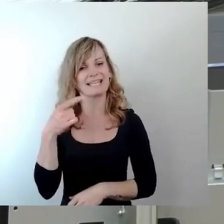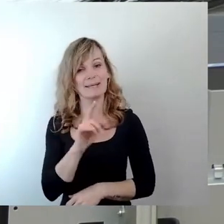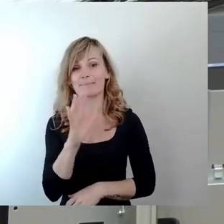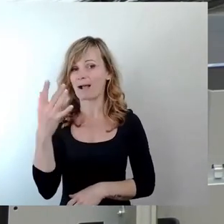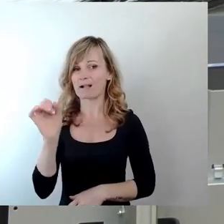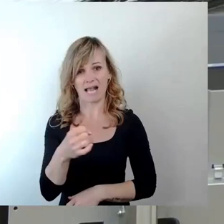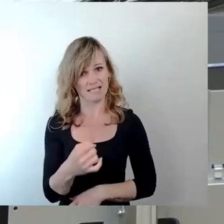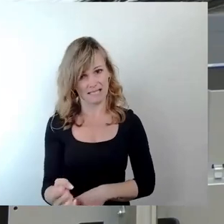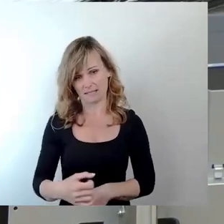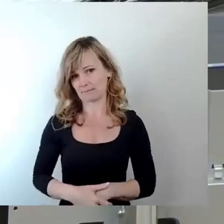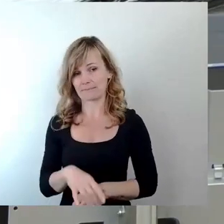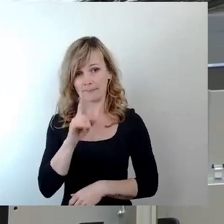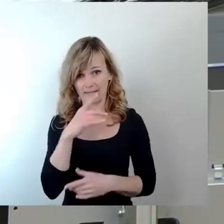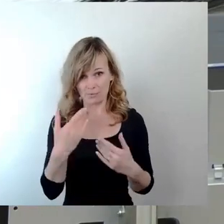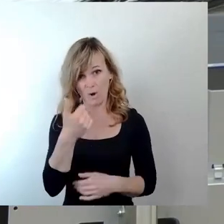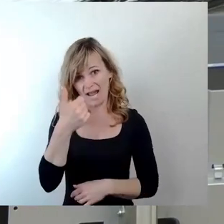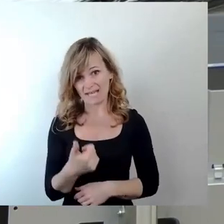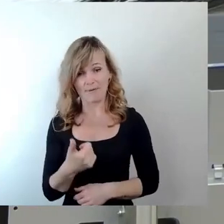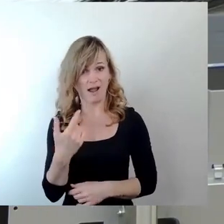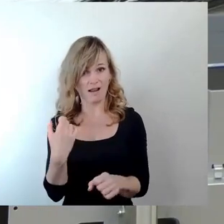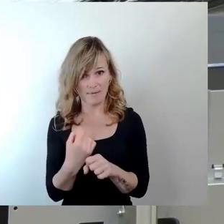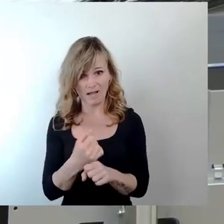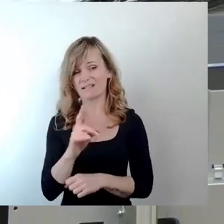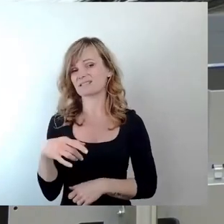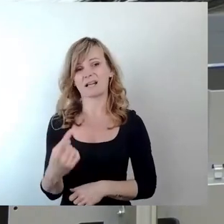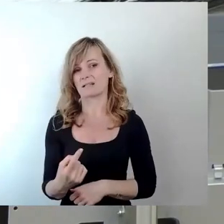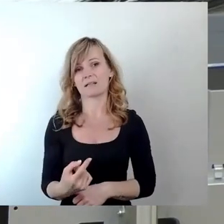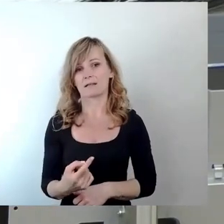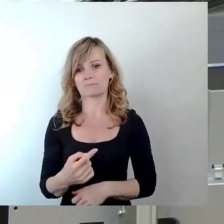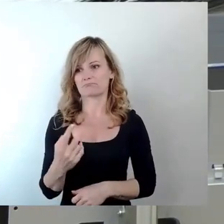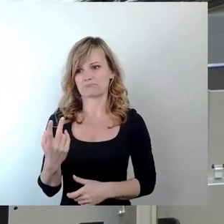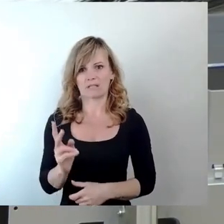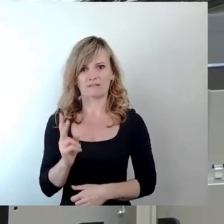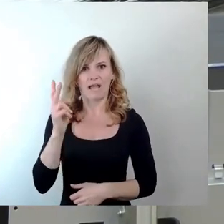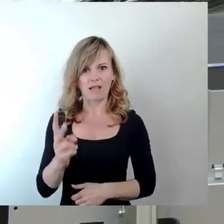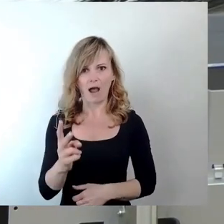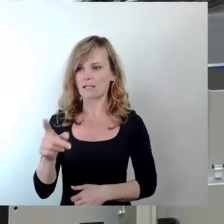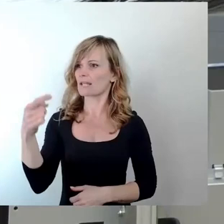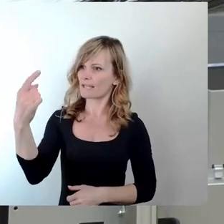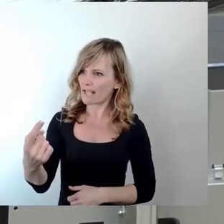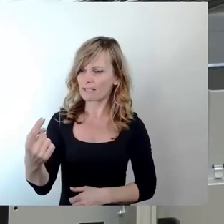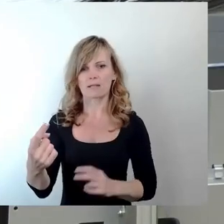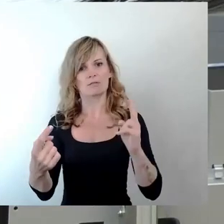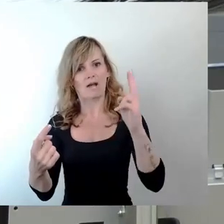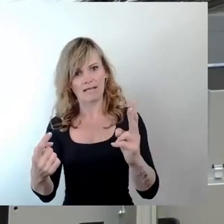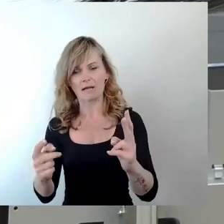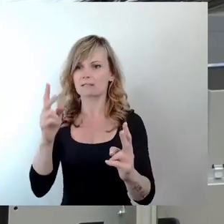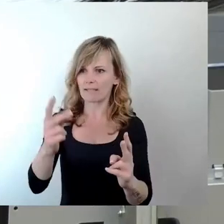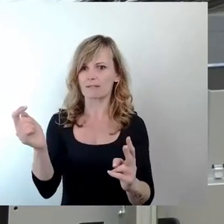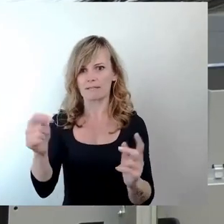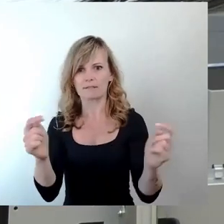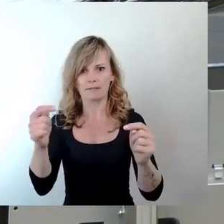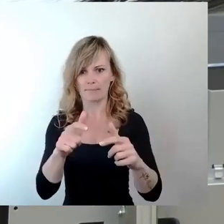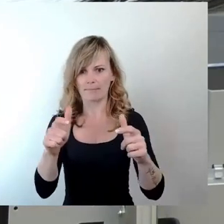denn wenn wir das jetzt einmal machen, dann kommt in zwei Jahren kommt der Nächste und der Nächste und der Nächste und jedes